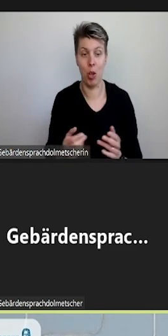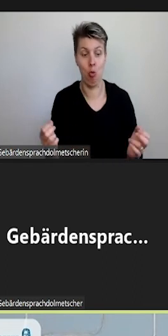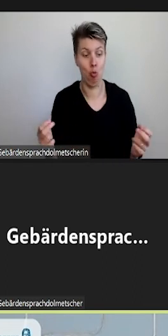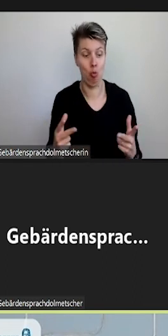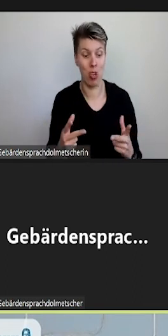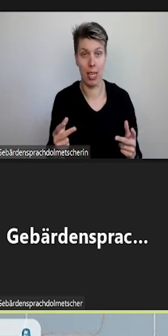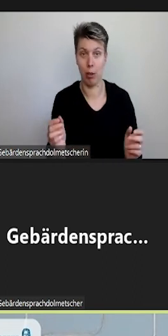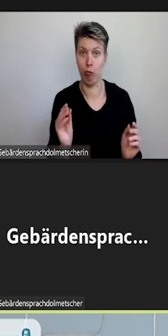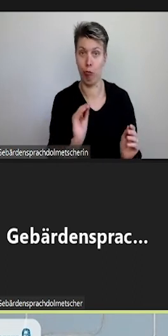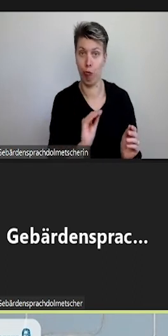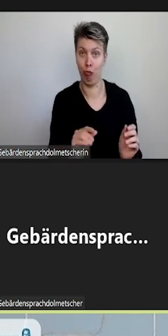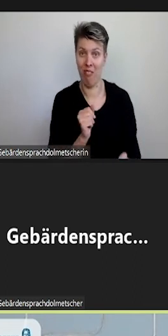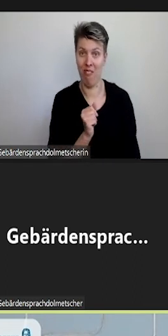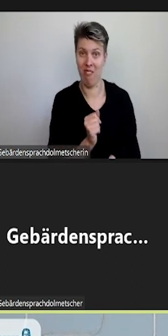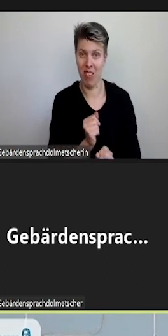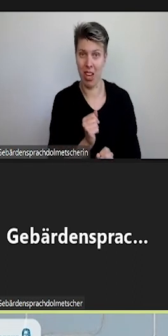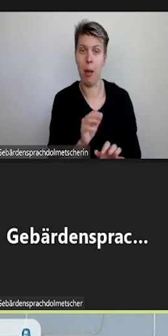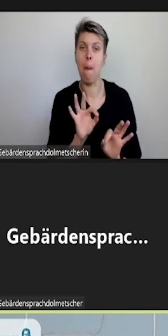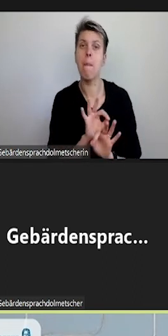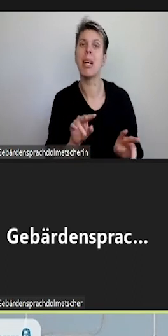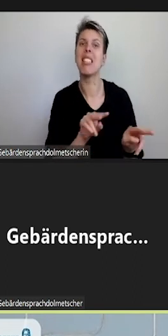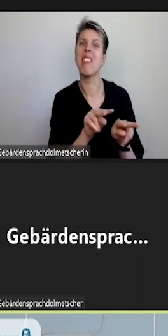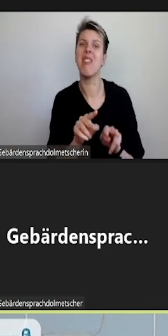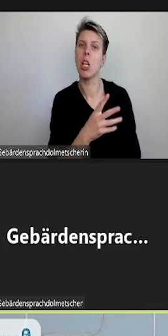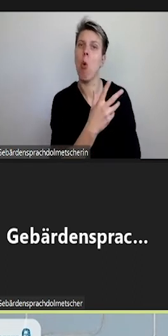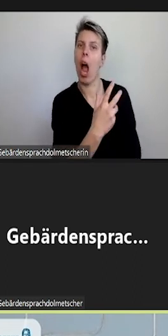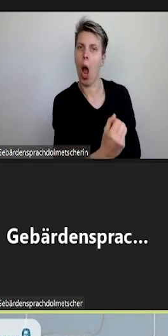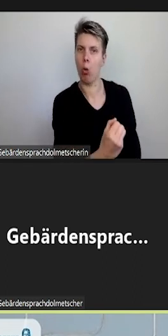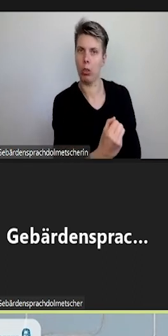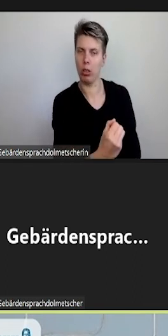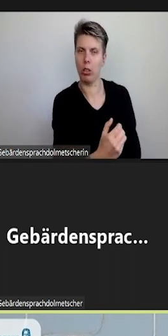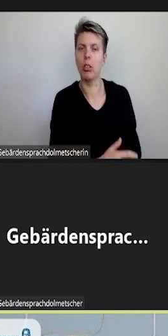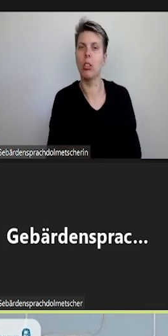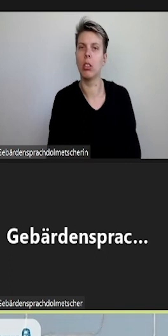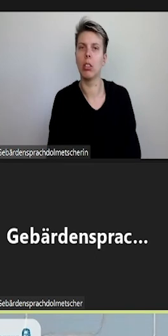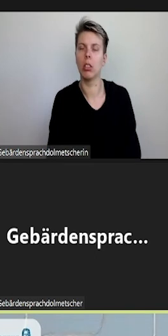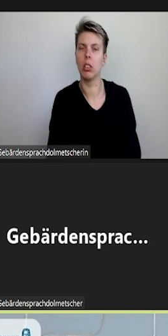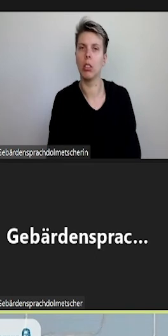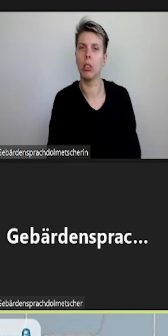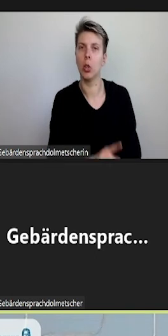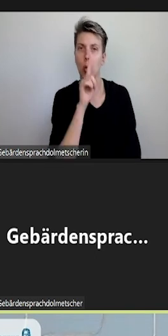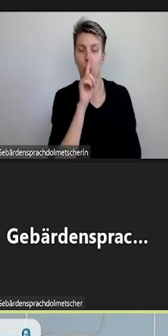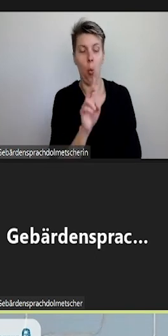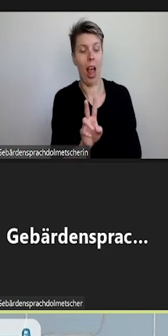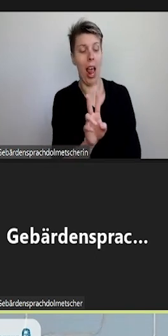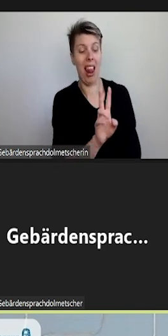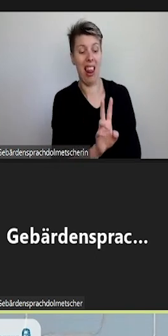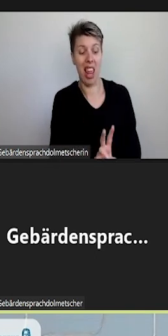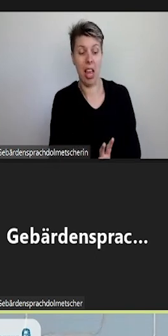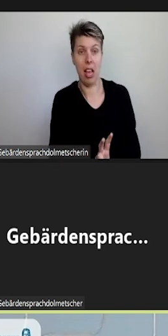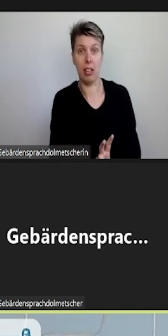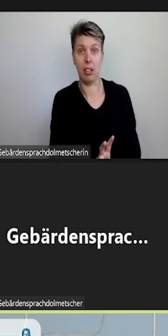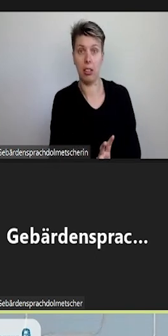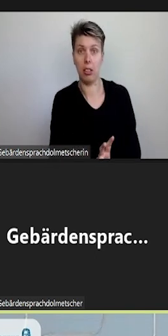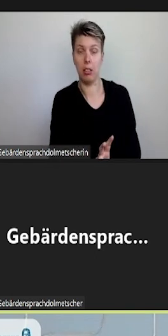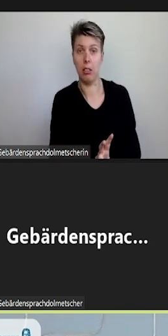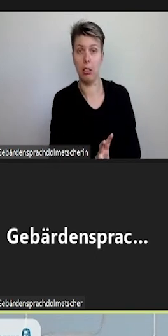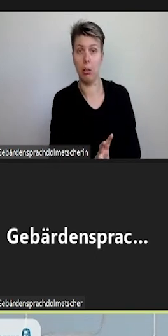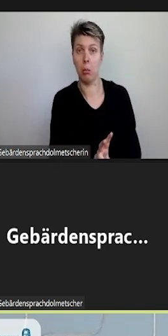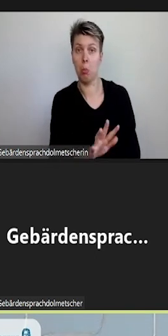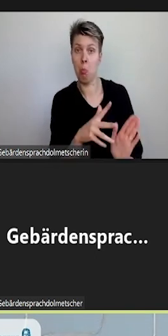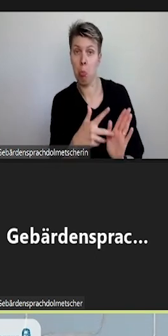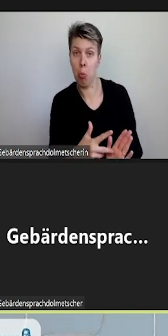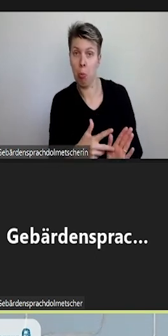ist, kann man den Ton von dem Video ausstellen und dann schauen, ob Video und Untertitel, ob das